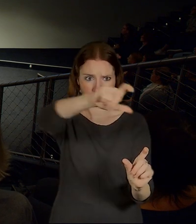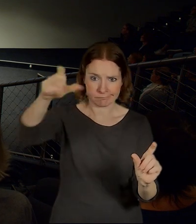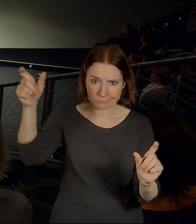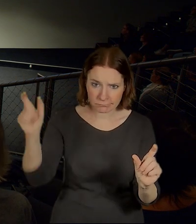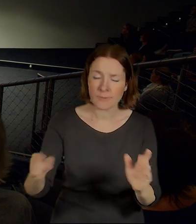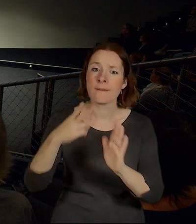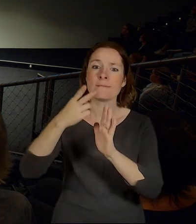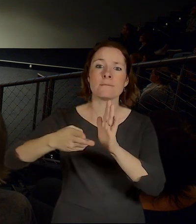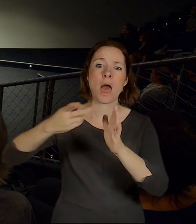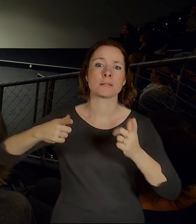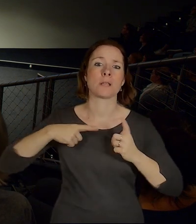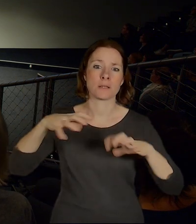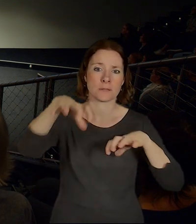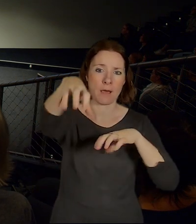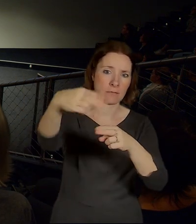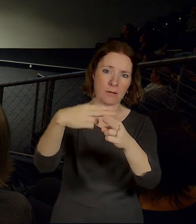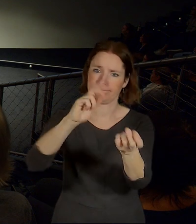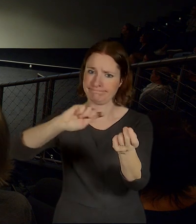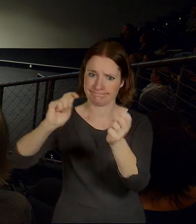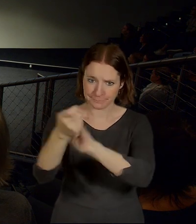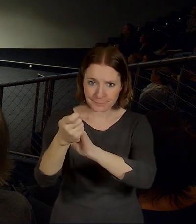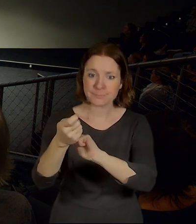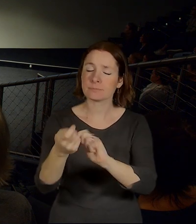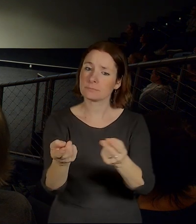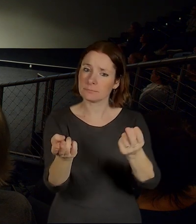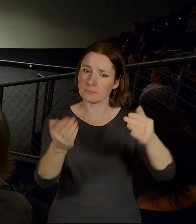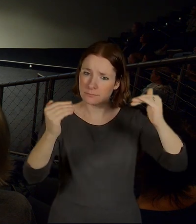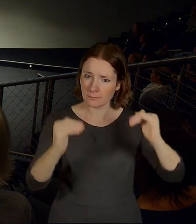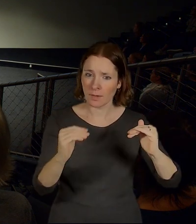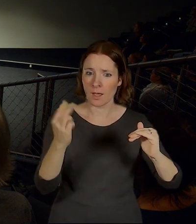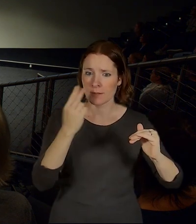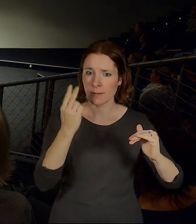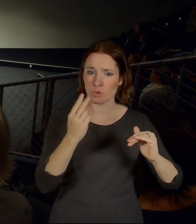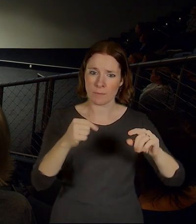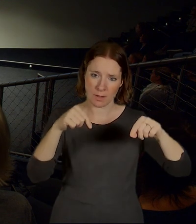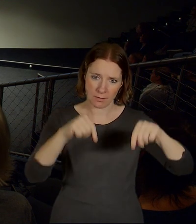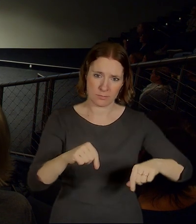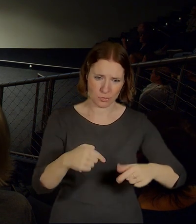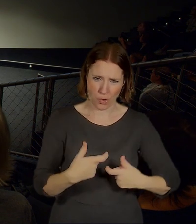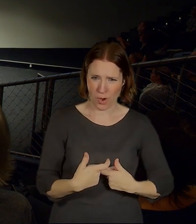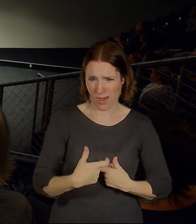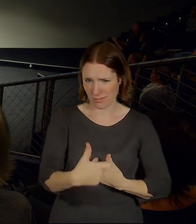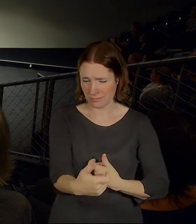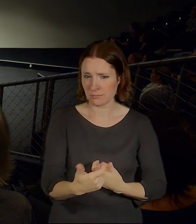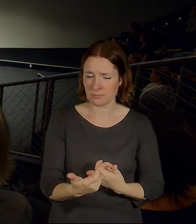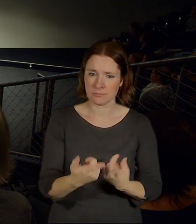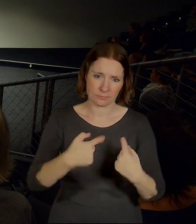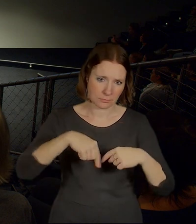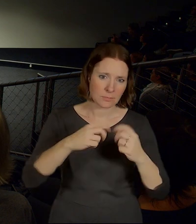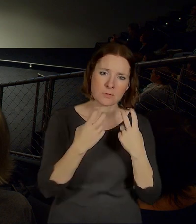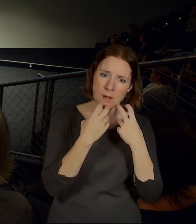stanice a plus tedy samozřejmě je tam upravené toho místo pro